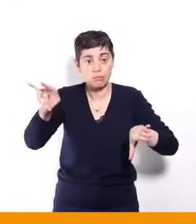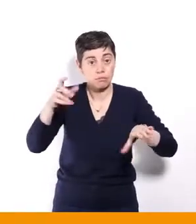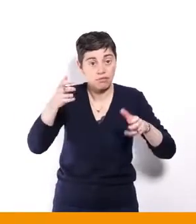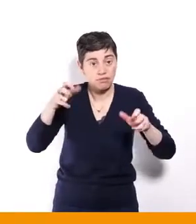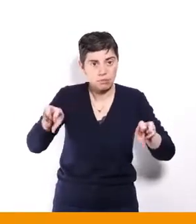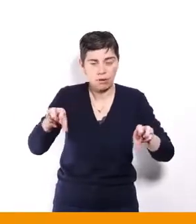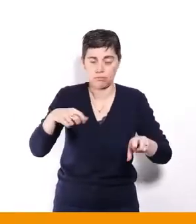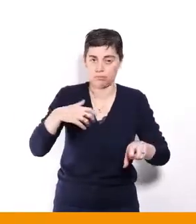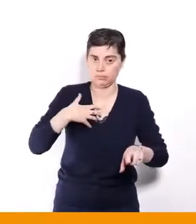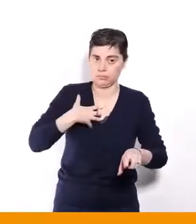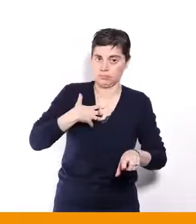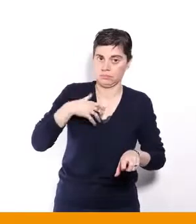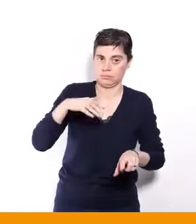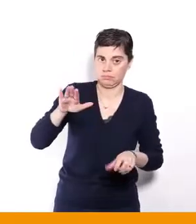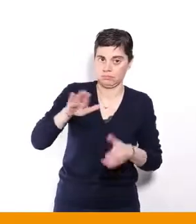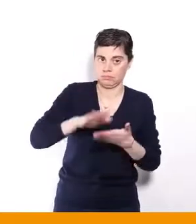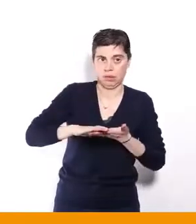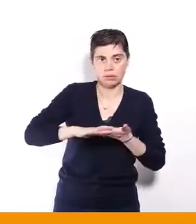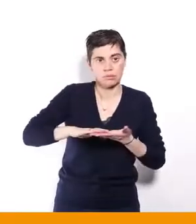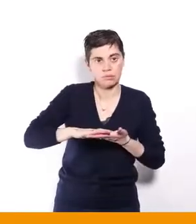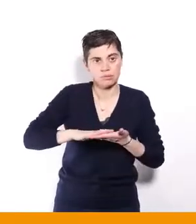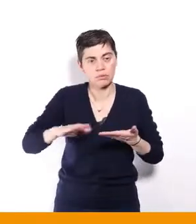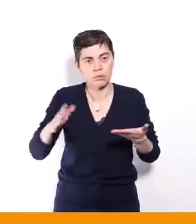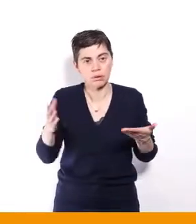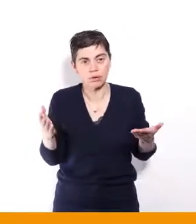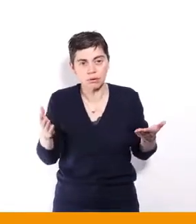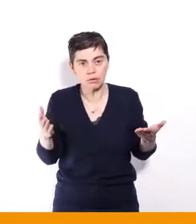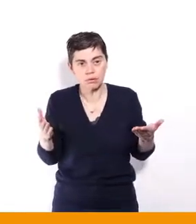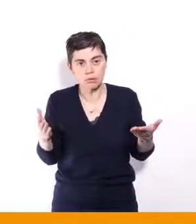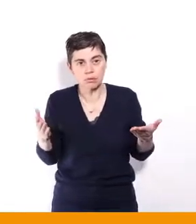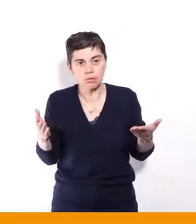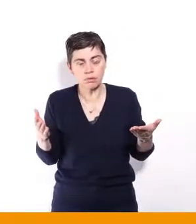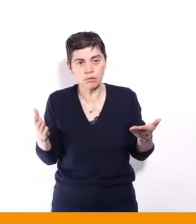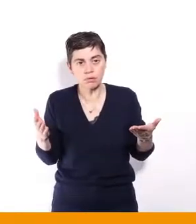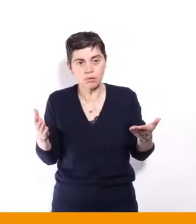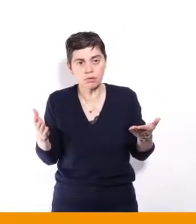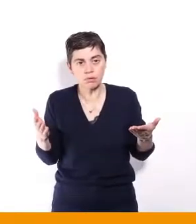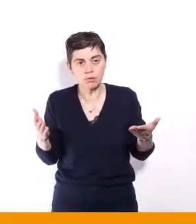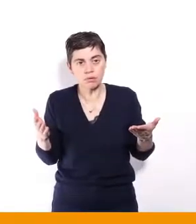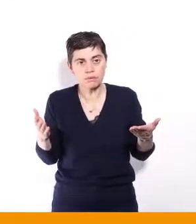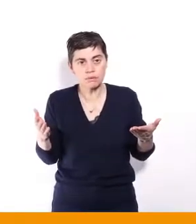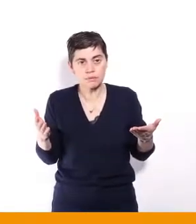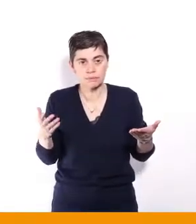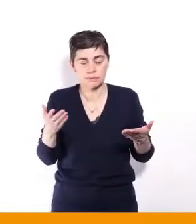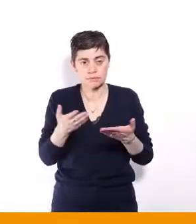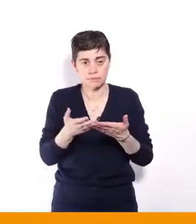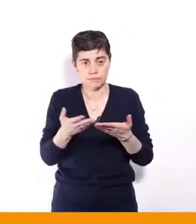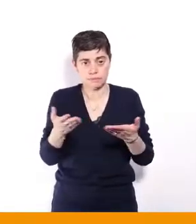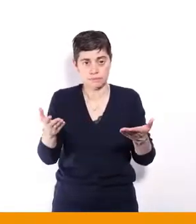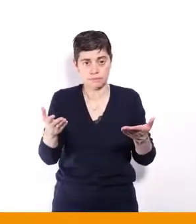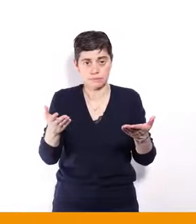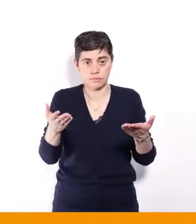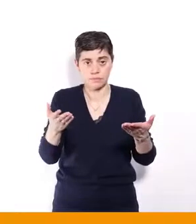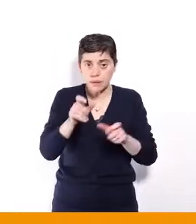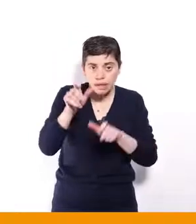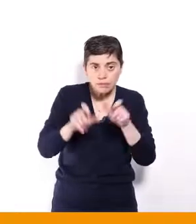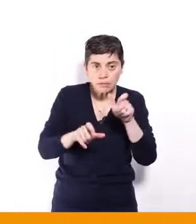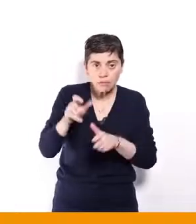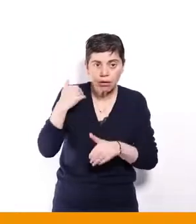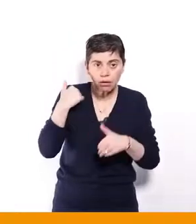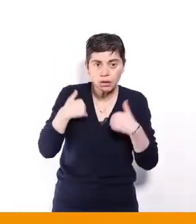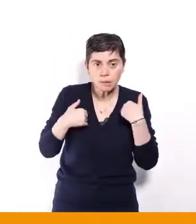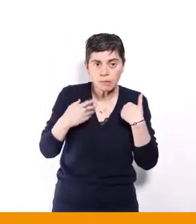on emprisonne, enfin, voilà, on empêche les personnes handicapées